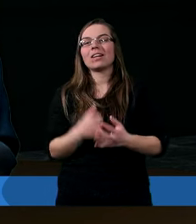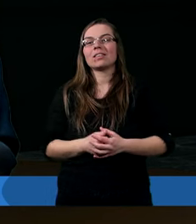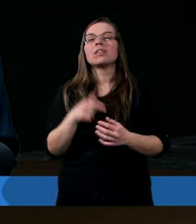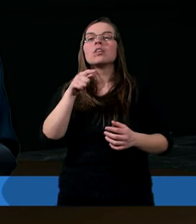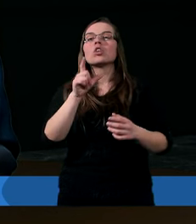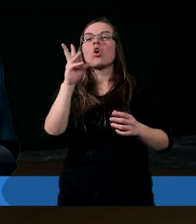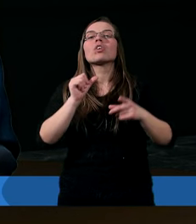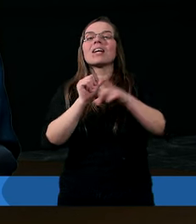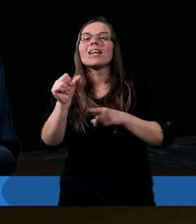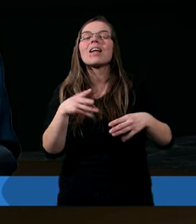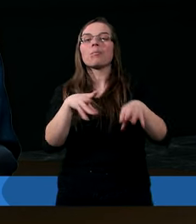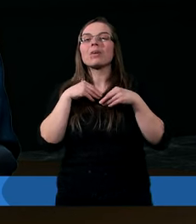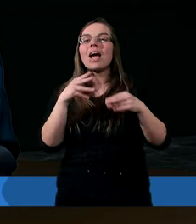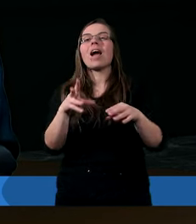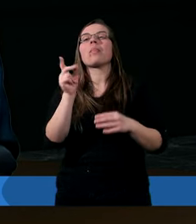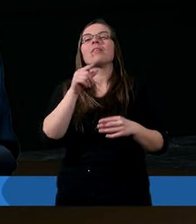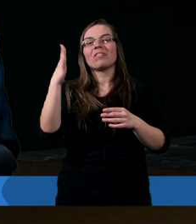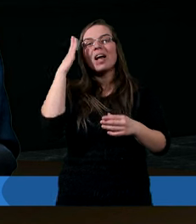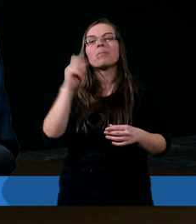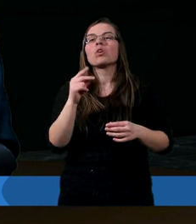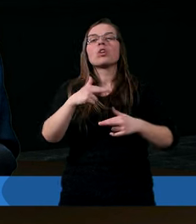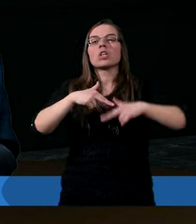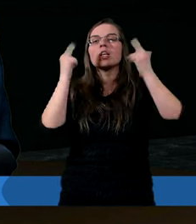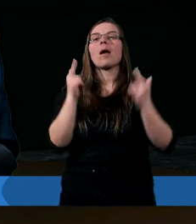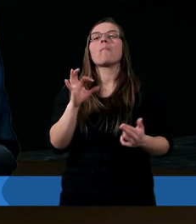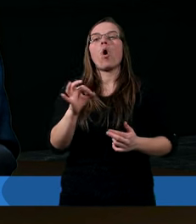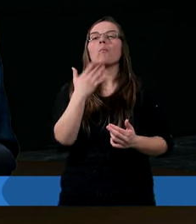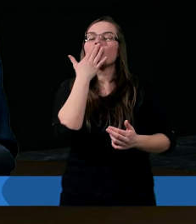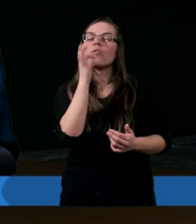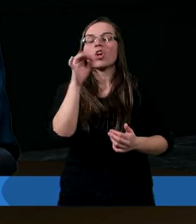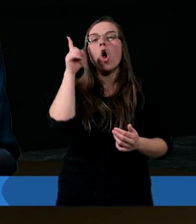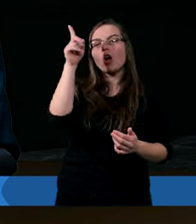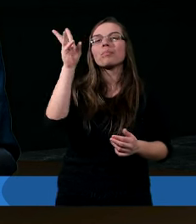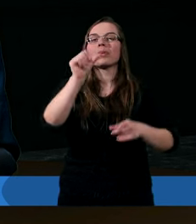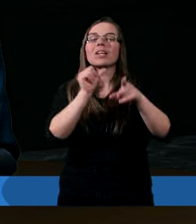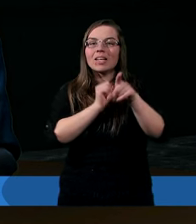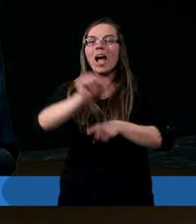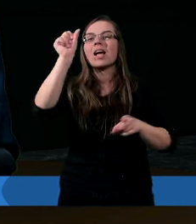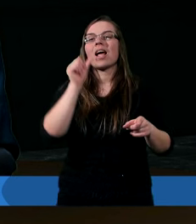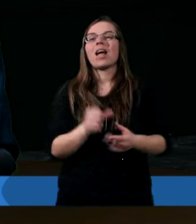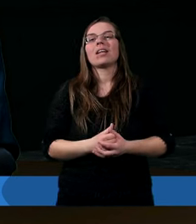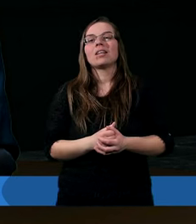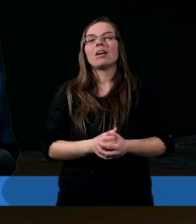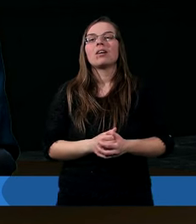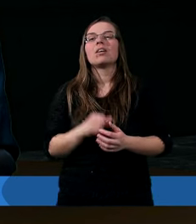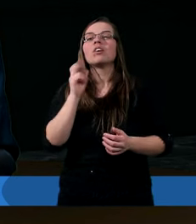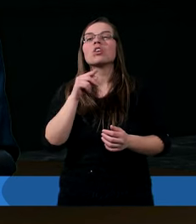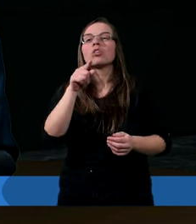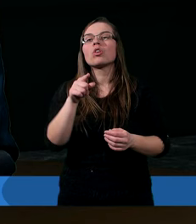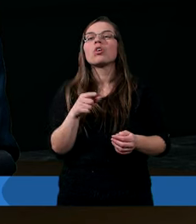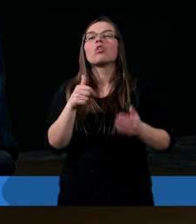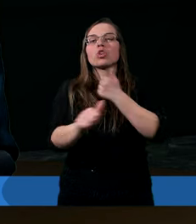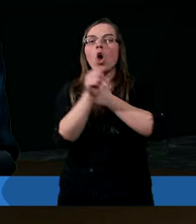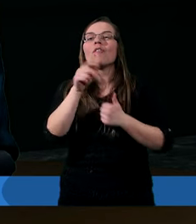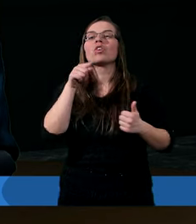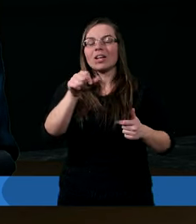Ale to, że jest przyjęty i niebo mówi o Nim, że jest godzien wszelkiej chwały, to jest